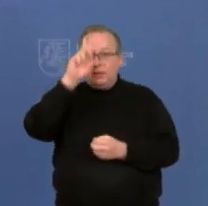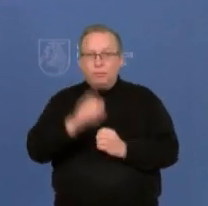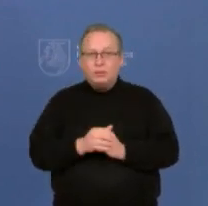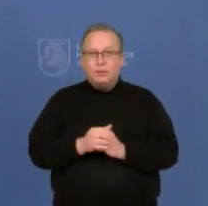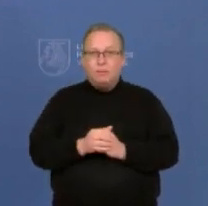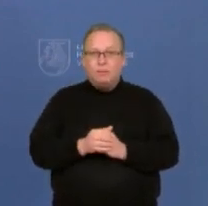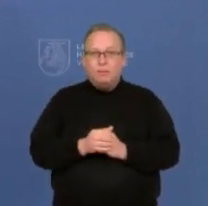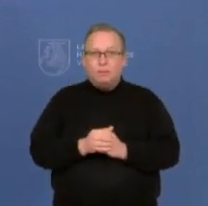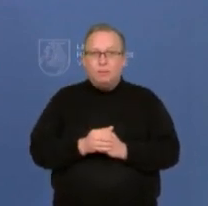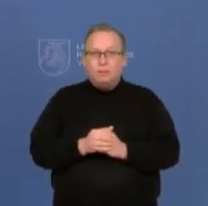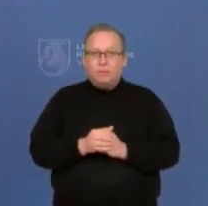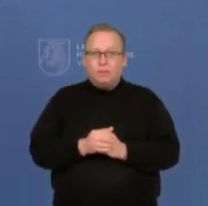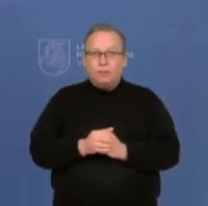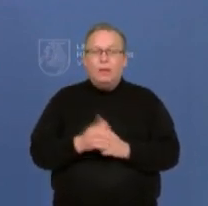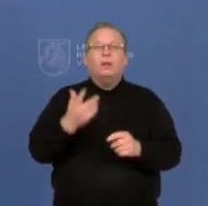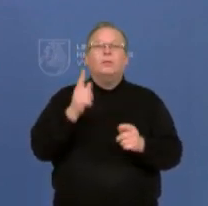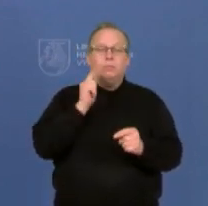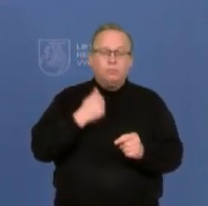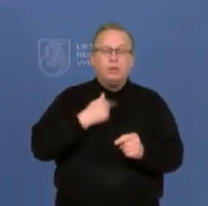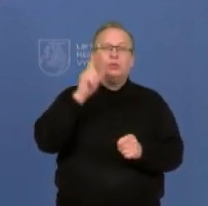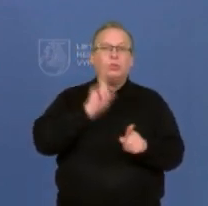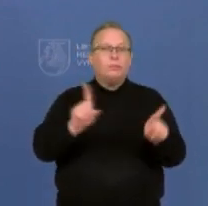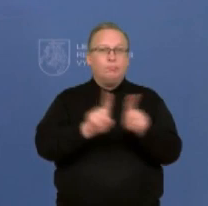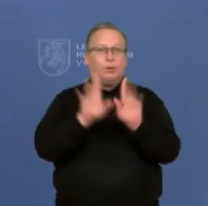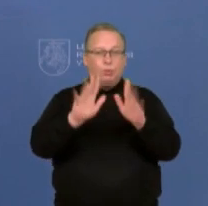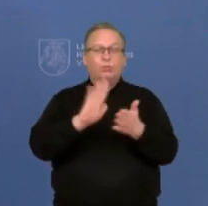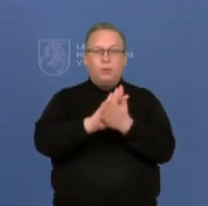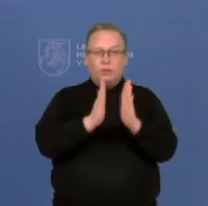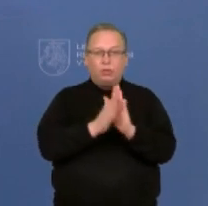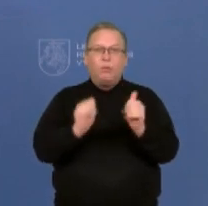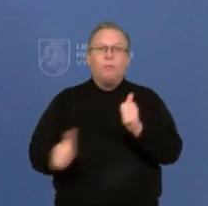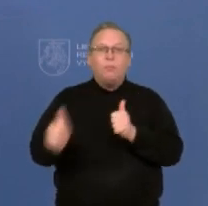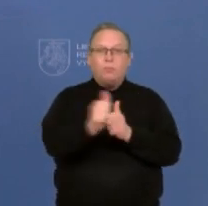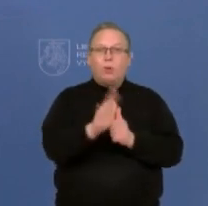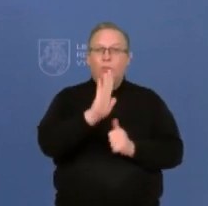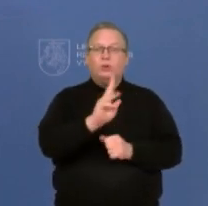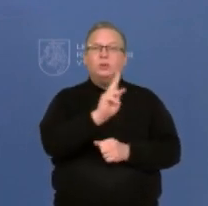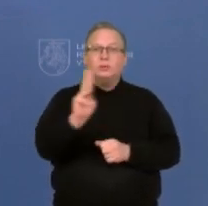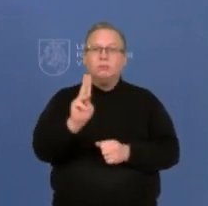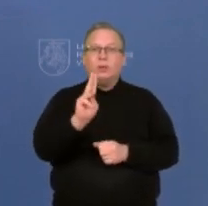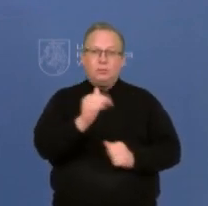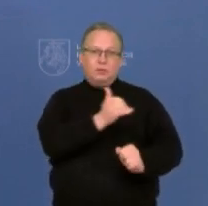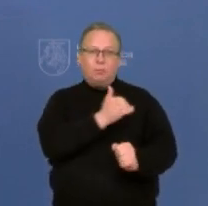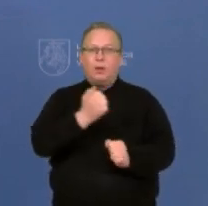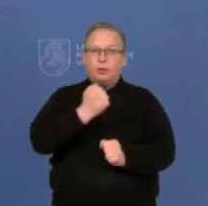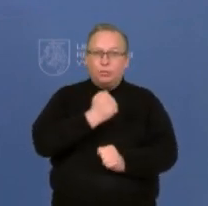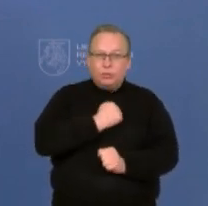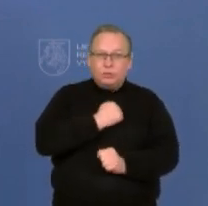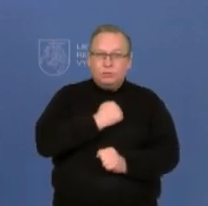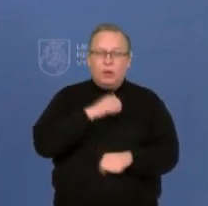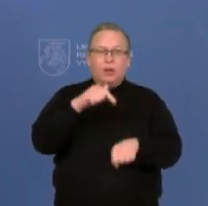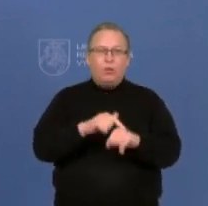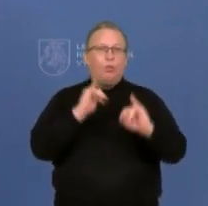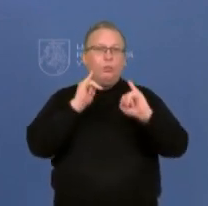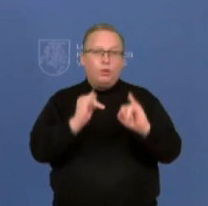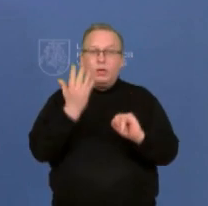stulbinantis, tai mes norime būti pasiruošę, kad prioritetas yra simptominiai atvejai ir būtent visą savo